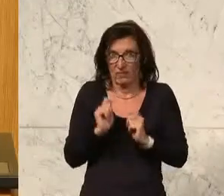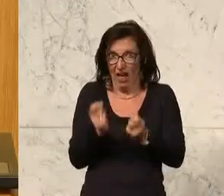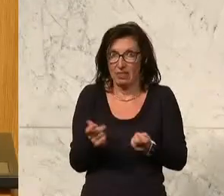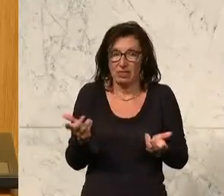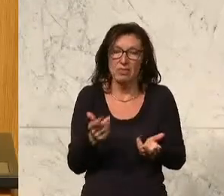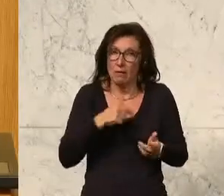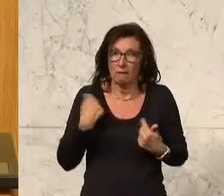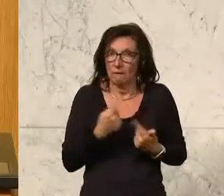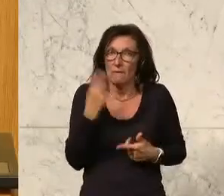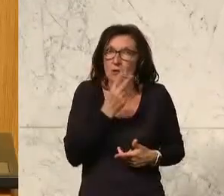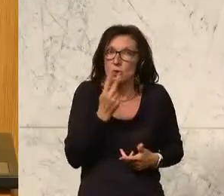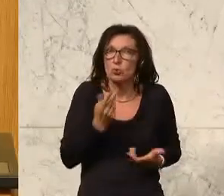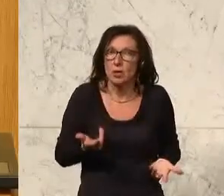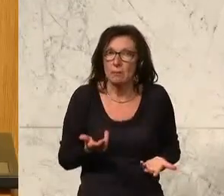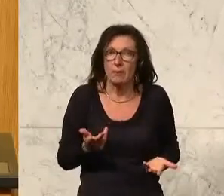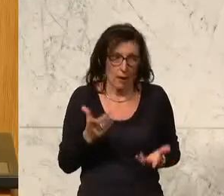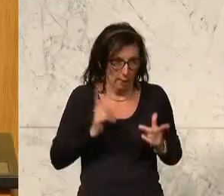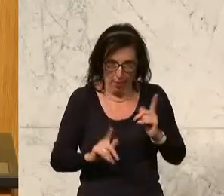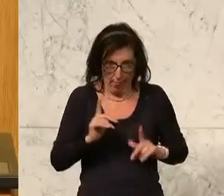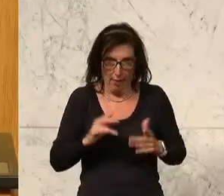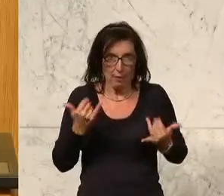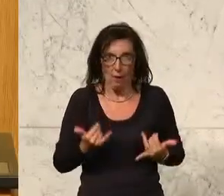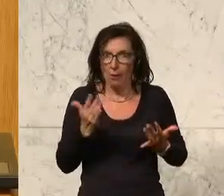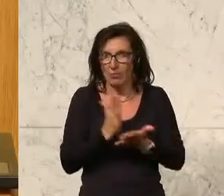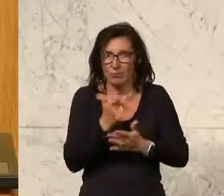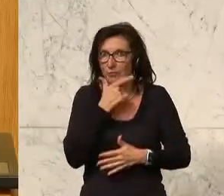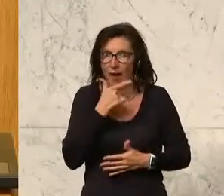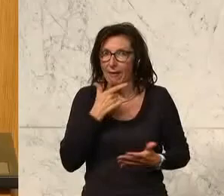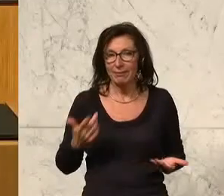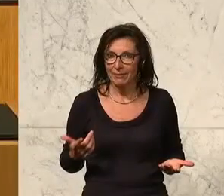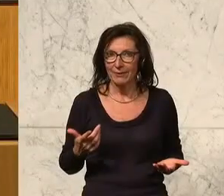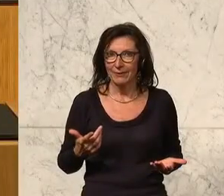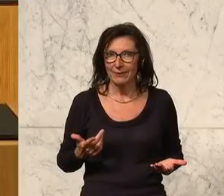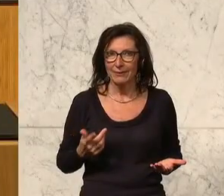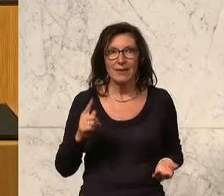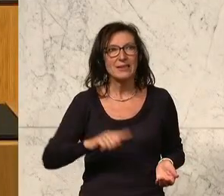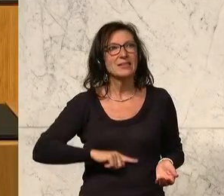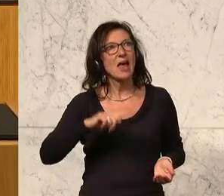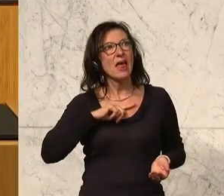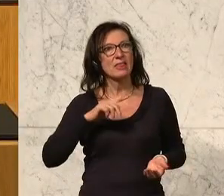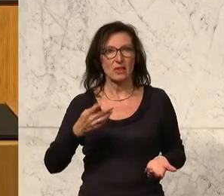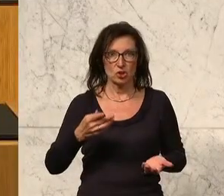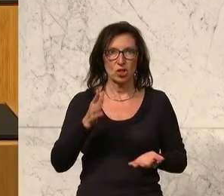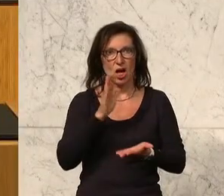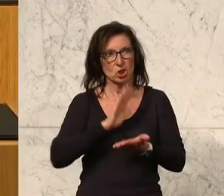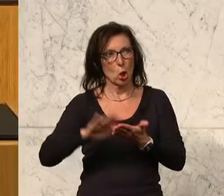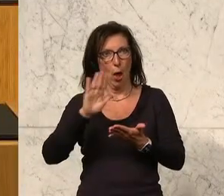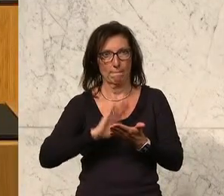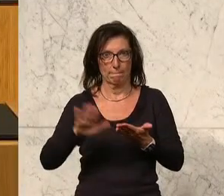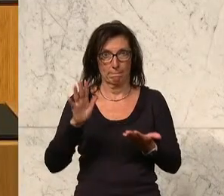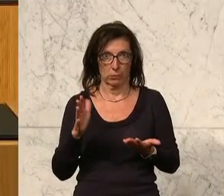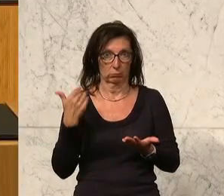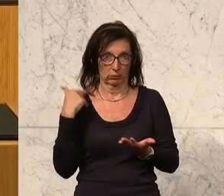dem wir natürlich zustimmen, der ist leider heute bereits veraltet. Es hat die ethnische Säuberung in Bergkarabach stattgefunden.